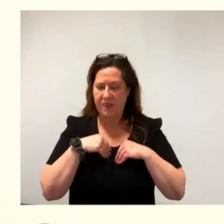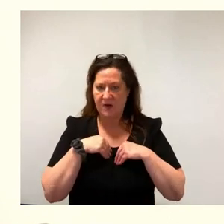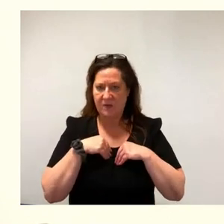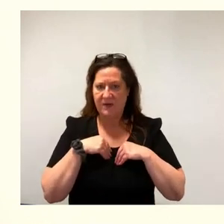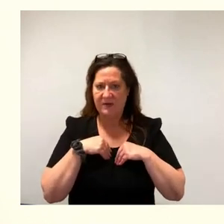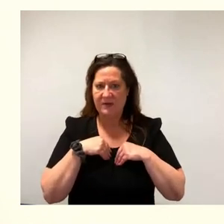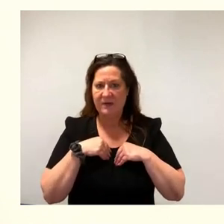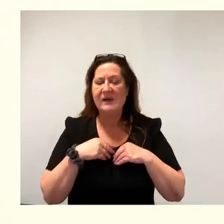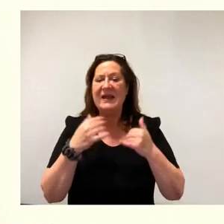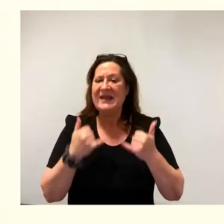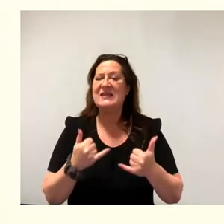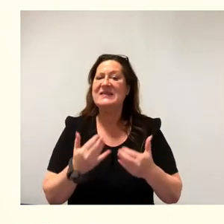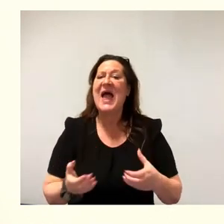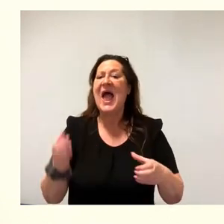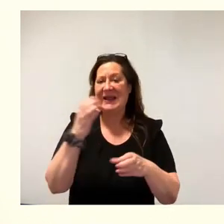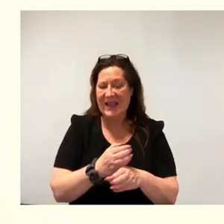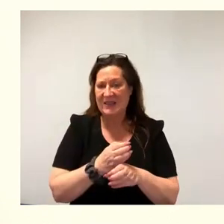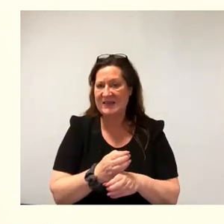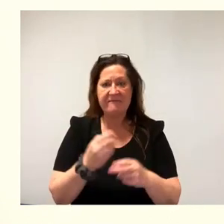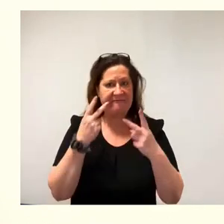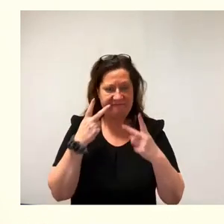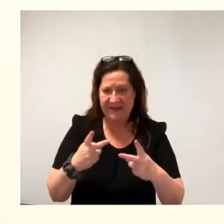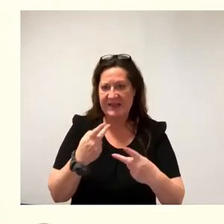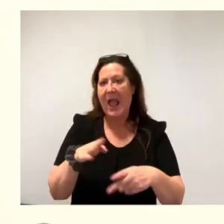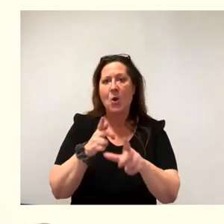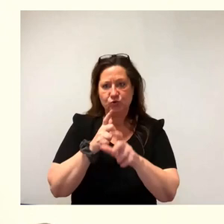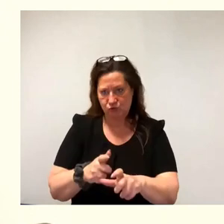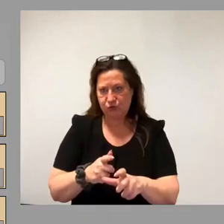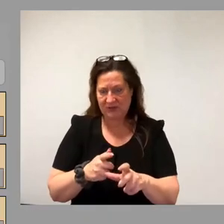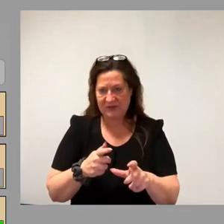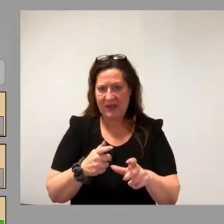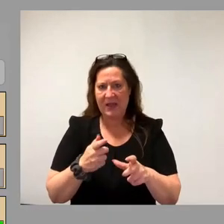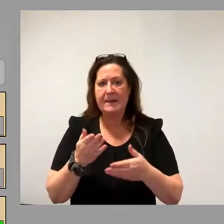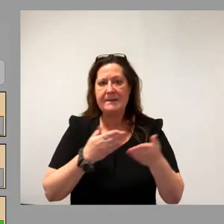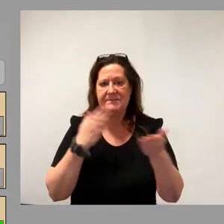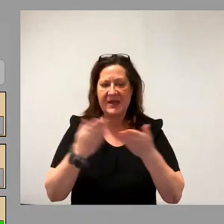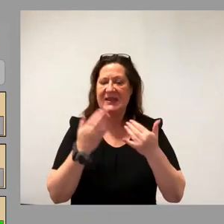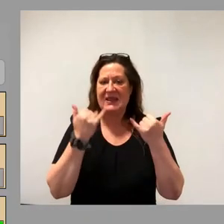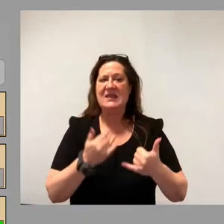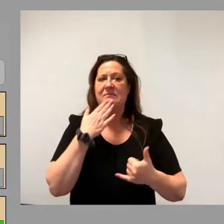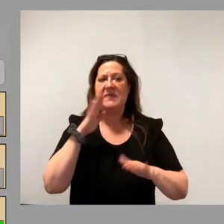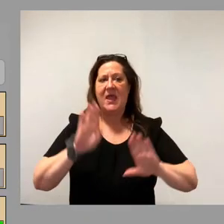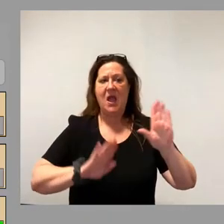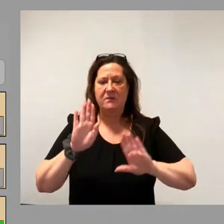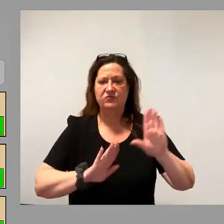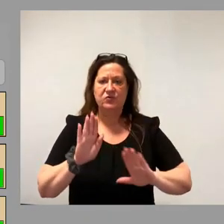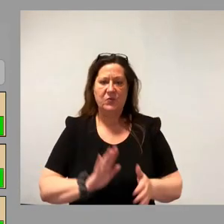federführenden Ausschussbericht zur Abstimmung. Wer zustimmen möchte, bitte ich jetzt um das Stimmzeichen. Vielen Dank.